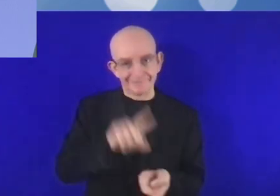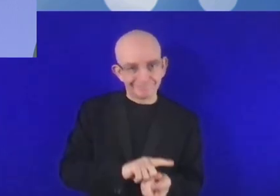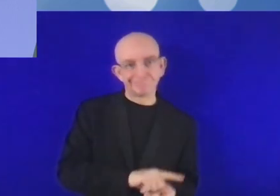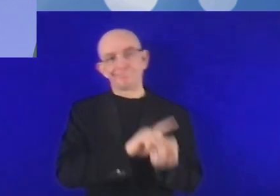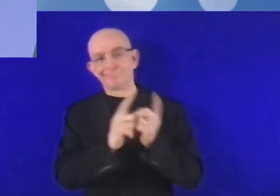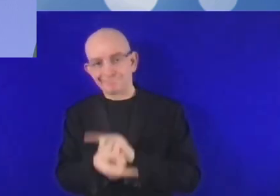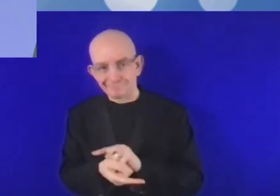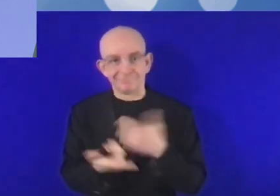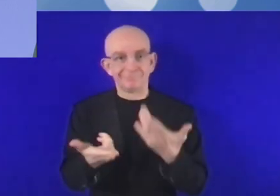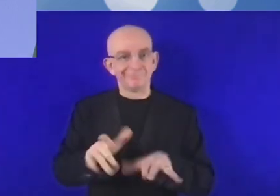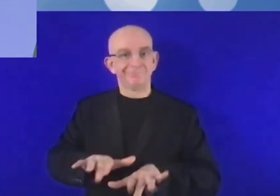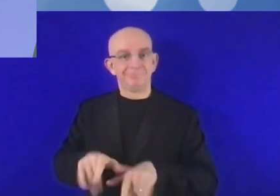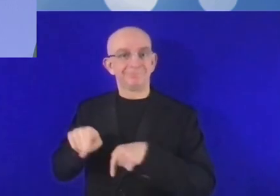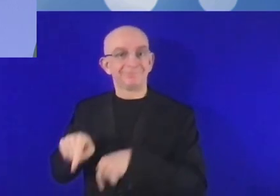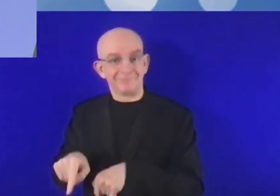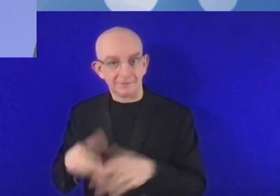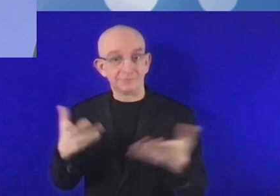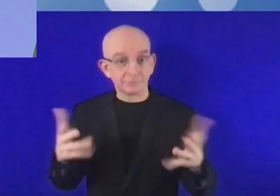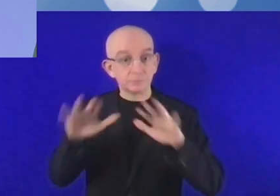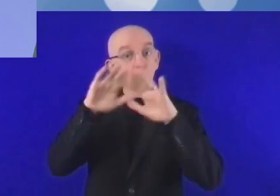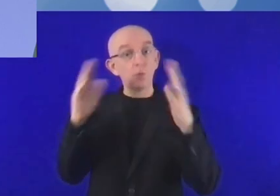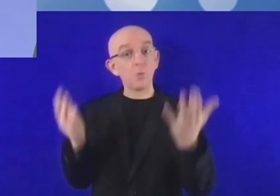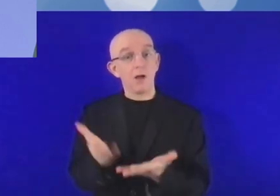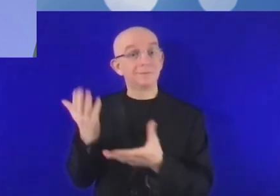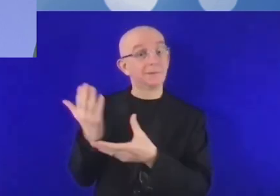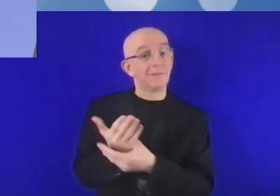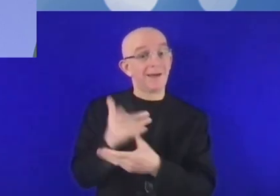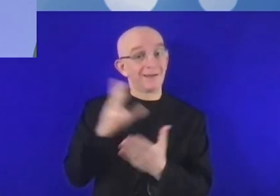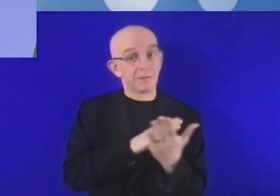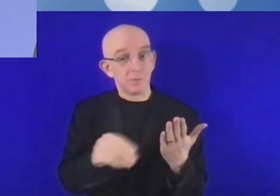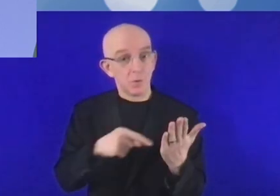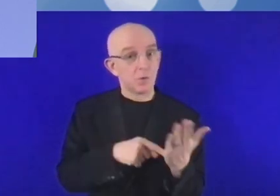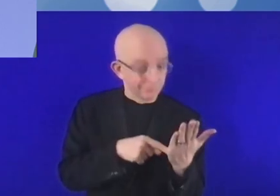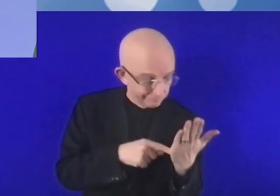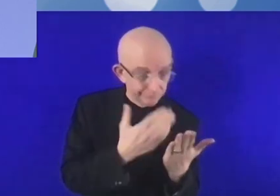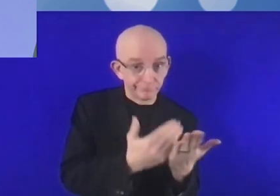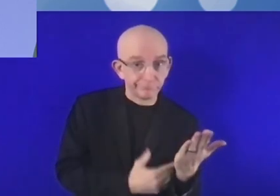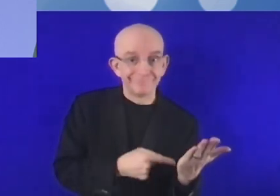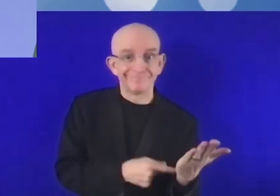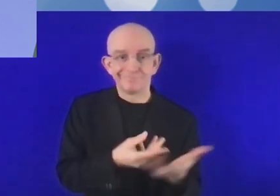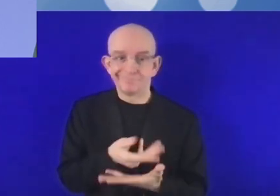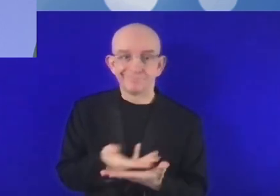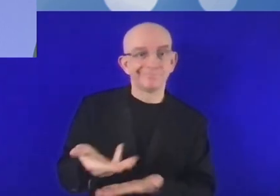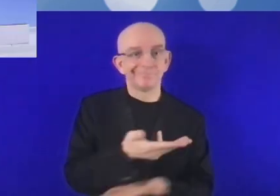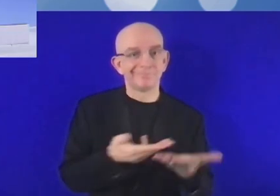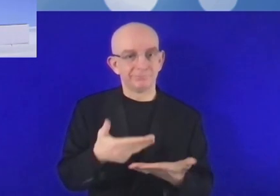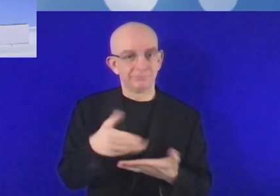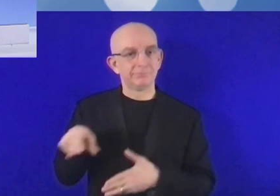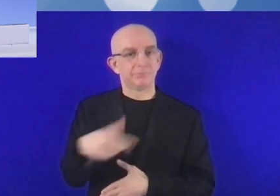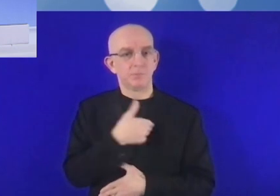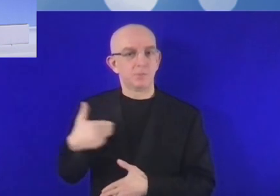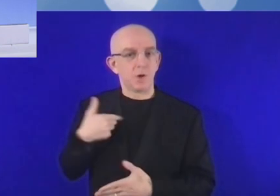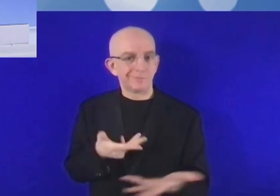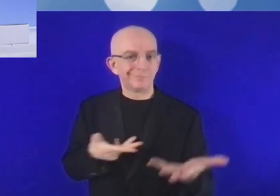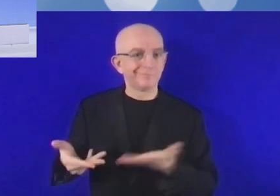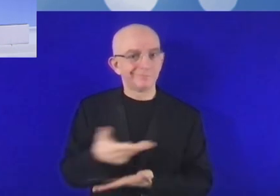virtuelle, conformément au rapport préparé par la Banque mondiale en coopération avec l'Agence polonaise de